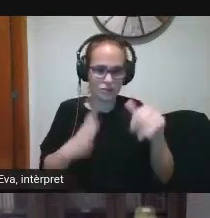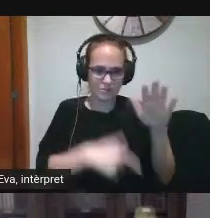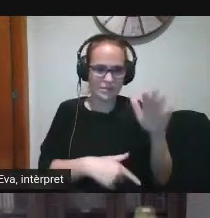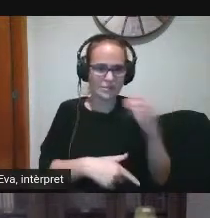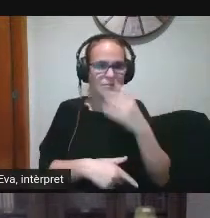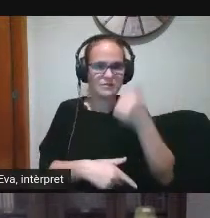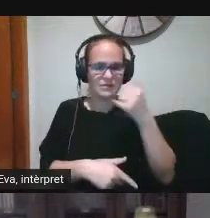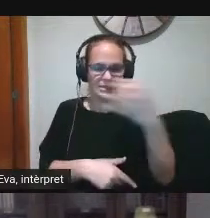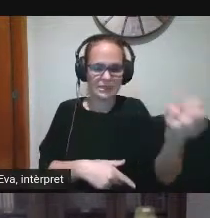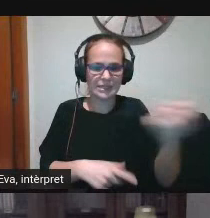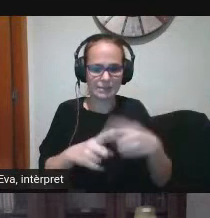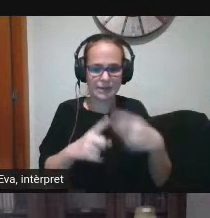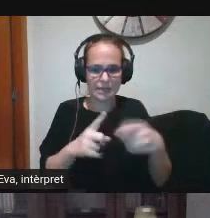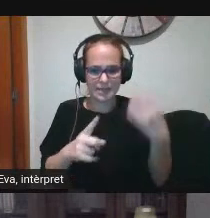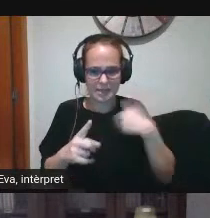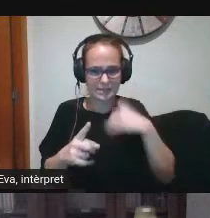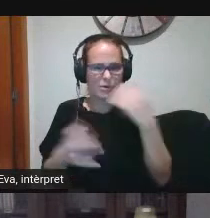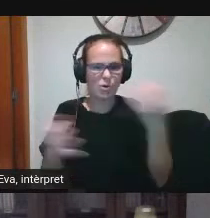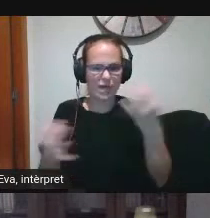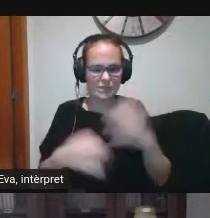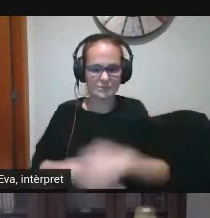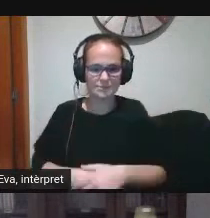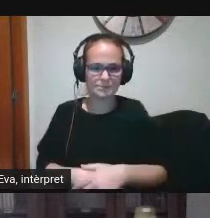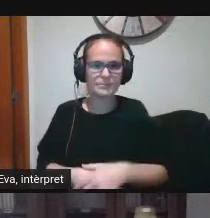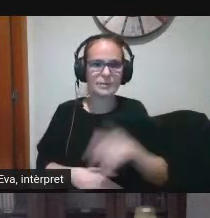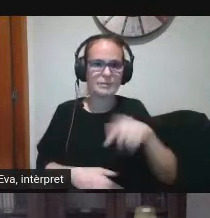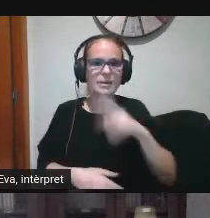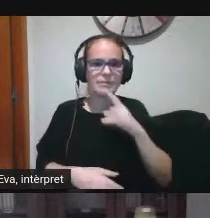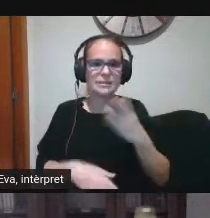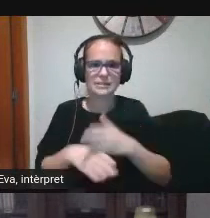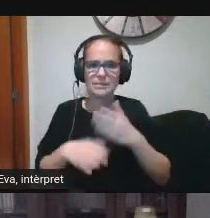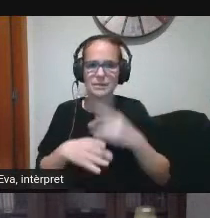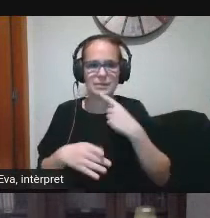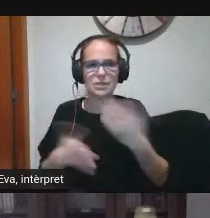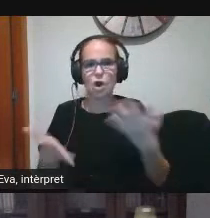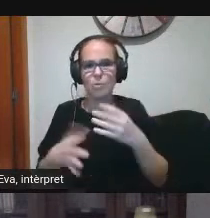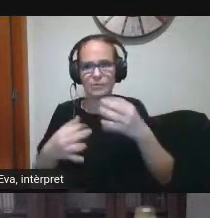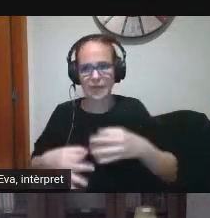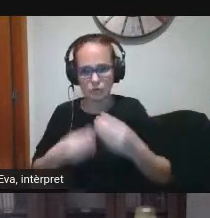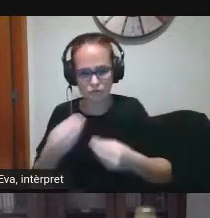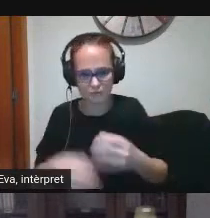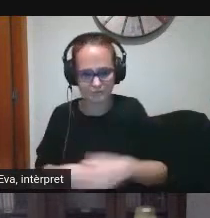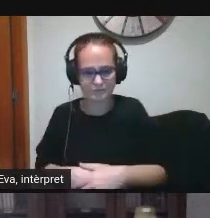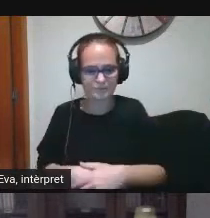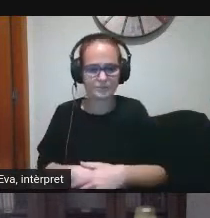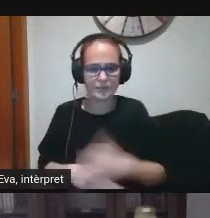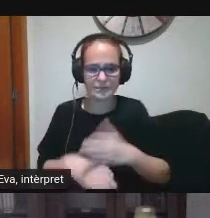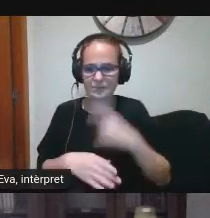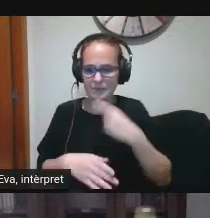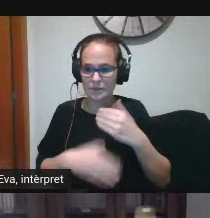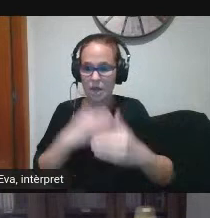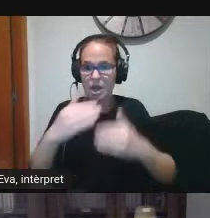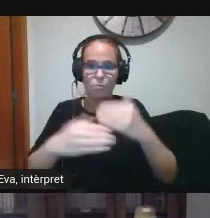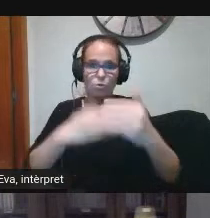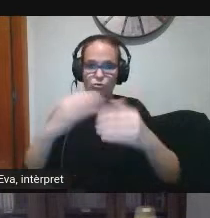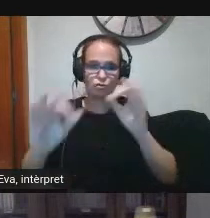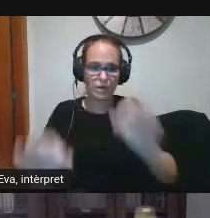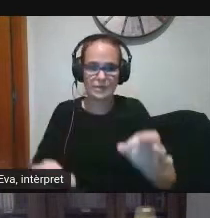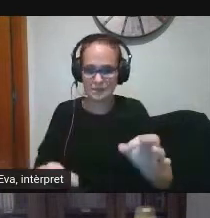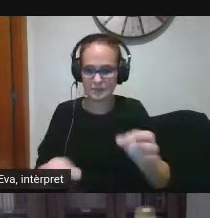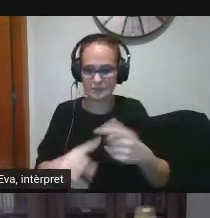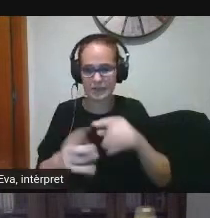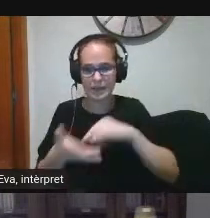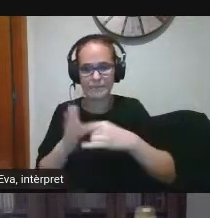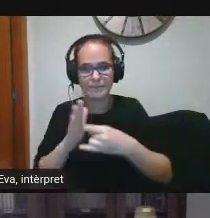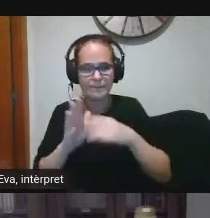'entendre i que dèiem sempre nosaltres quan hem estat parlant de com havia de ser i hem comentat sempre és és una evolució no és que ara agafem el pla